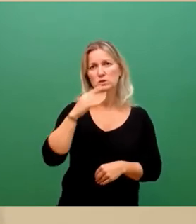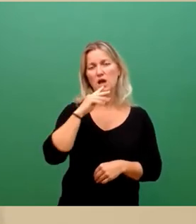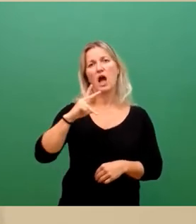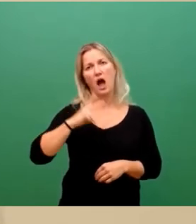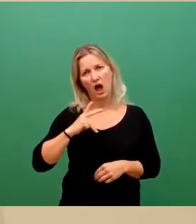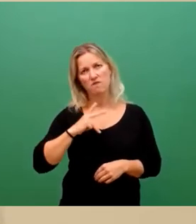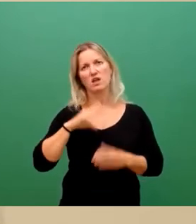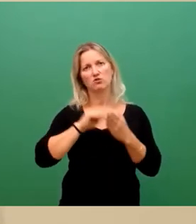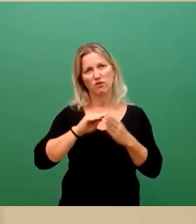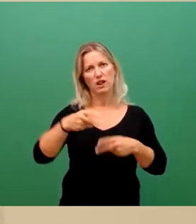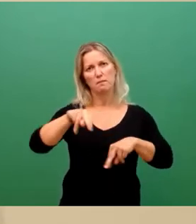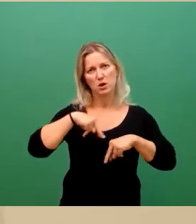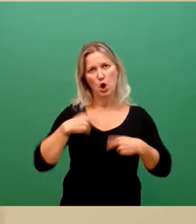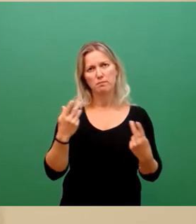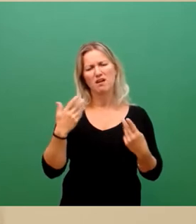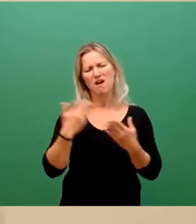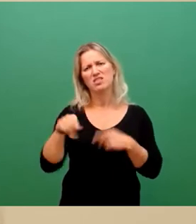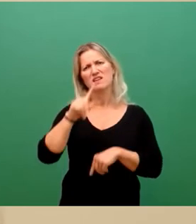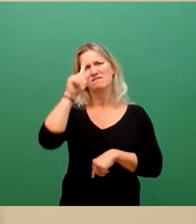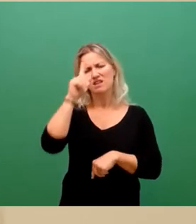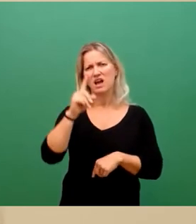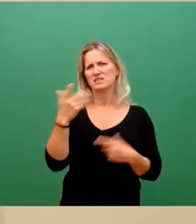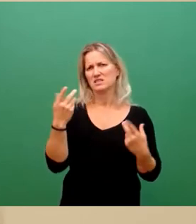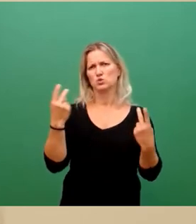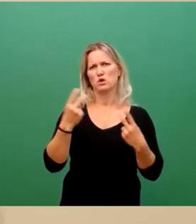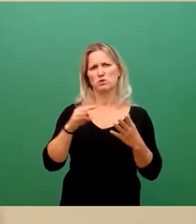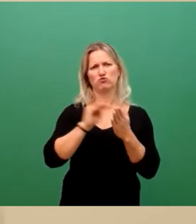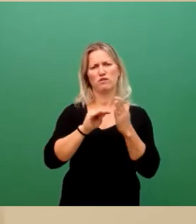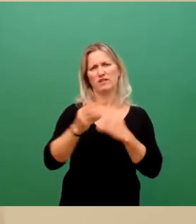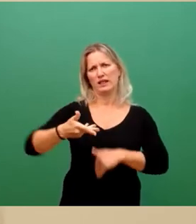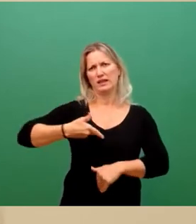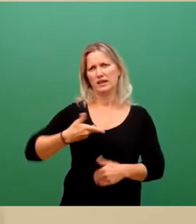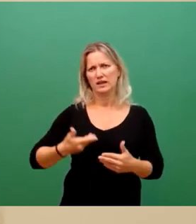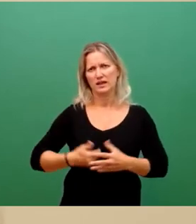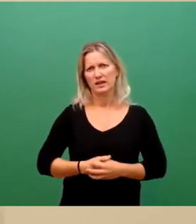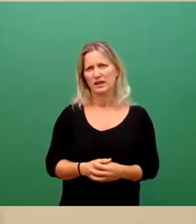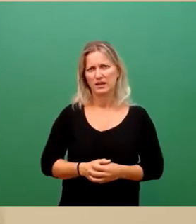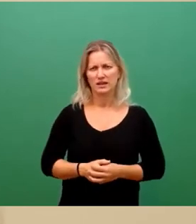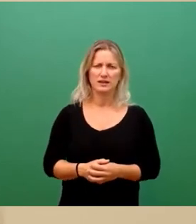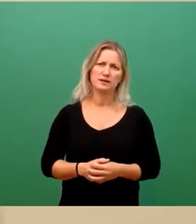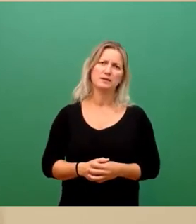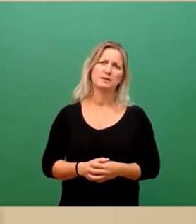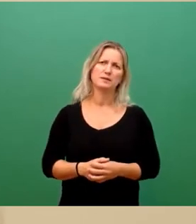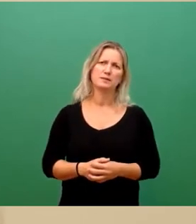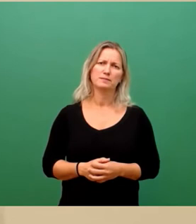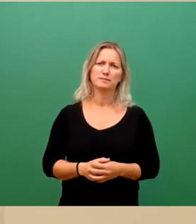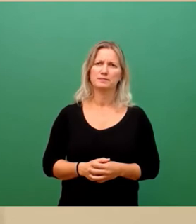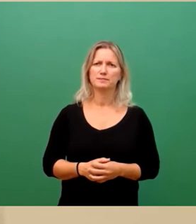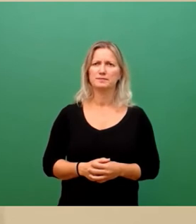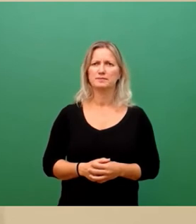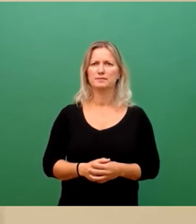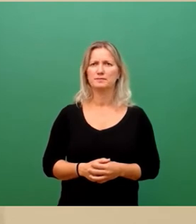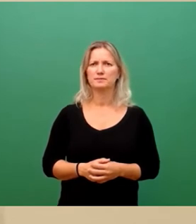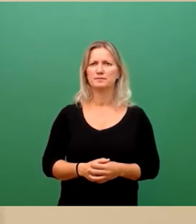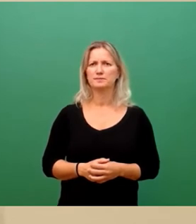schriftlich bekommt, weil das ist ja sowieso kein Problem, das schriftlich auch auszureichen. die... Kriegen die alle. Ja, okay.